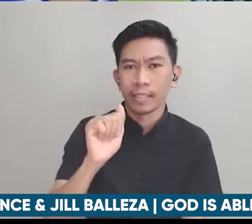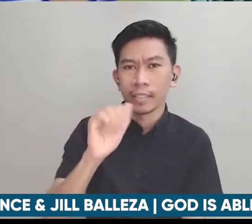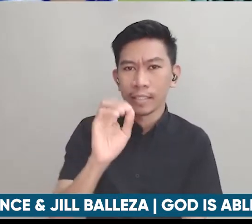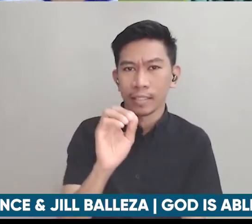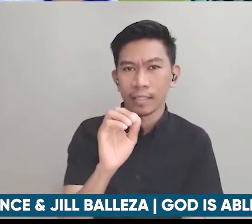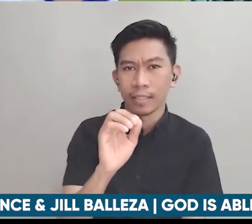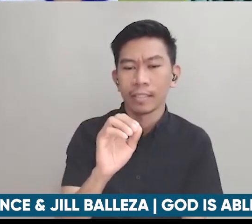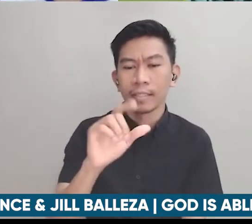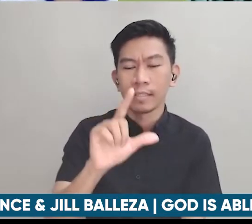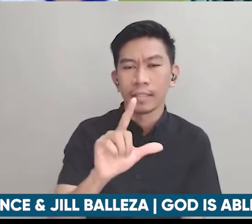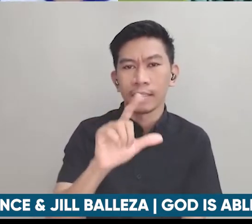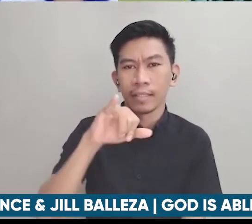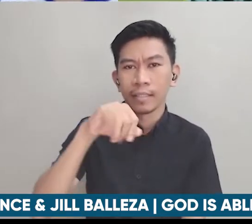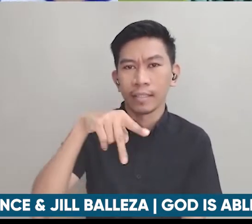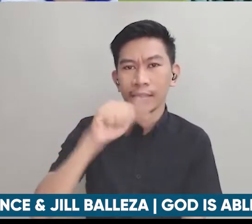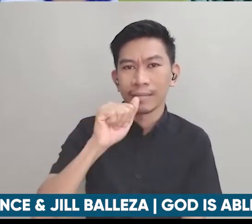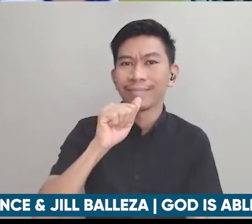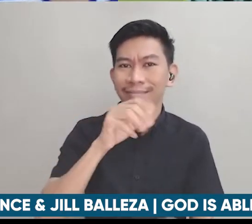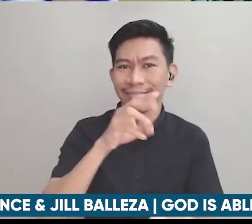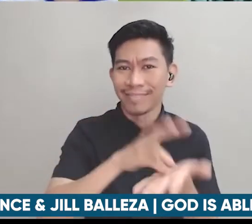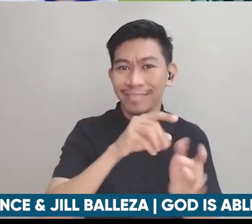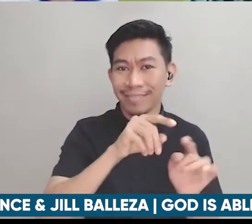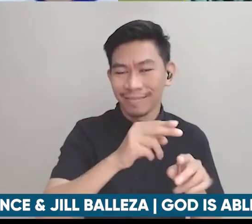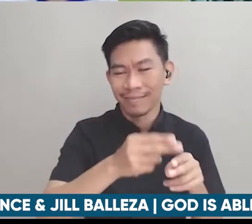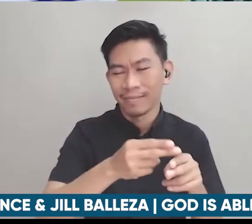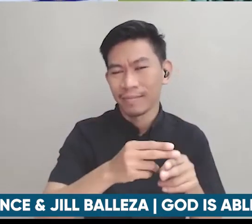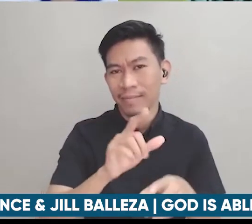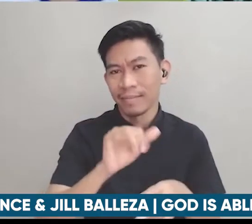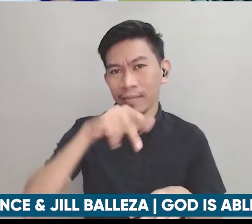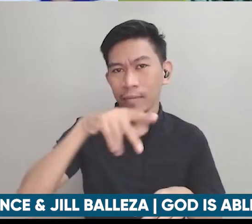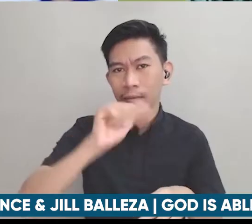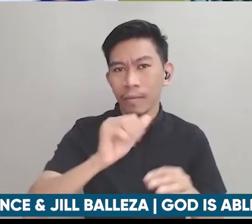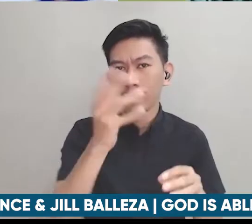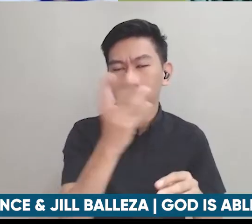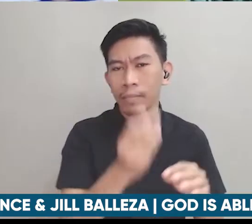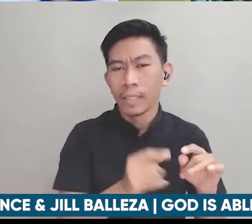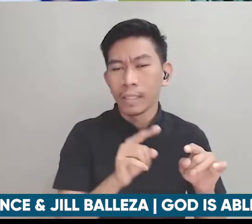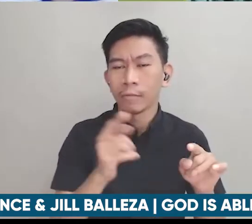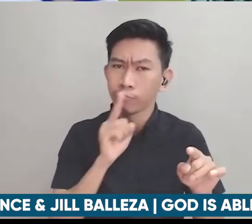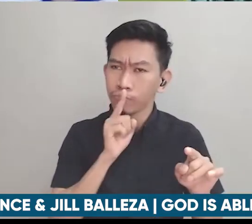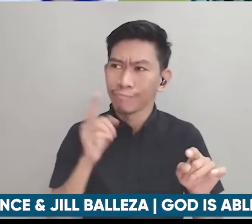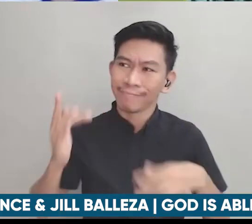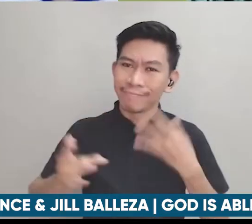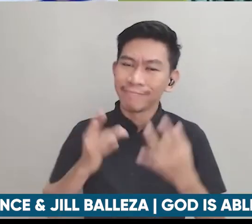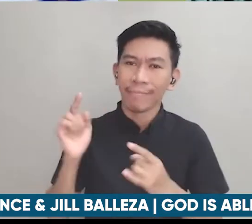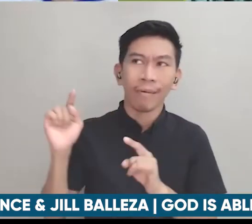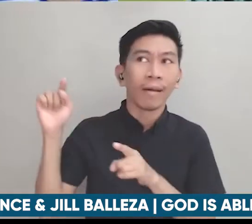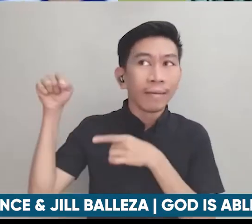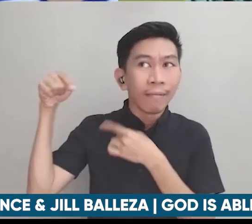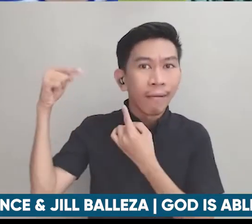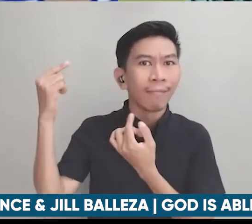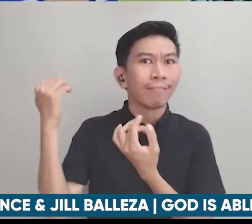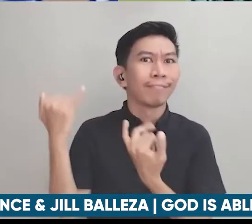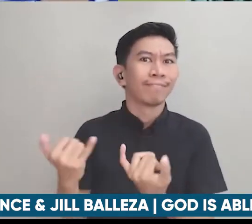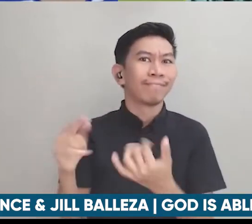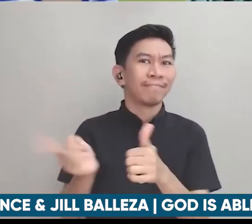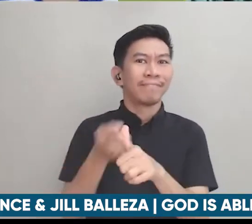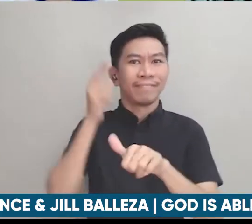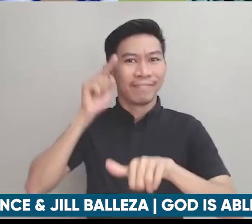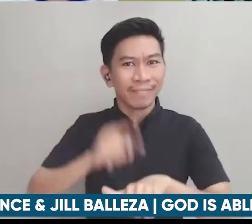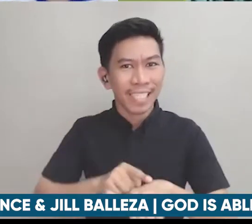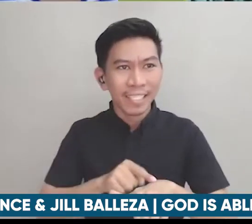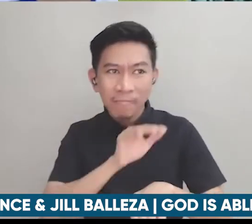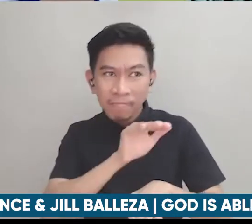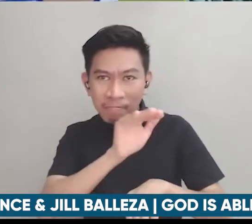kami in a way kasi nga parang this is going to be the first time na we are reaching out to a lot of PWD